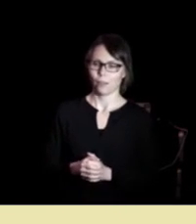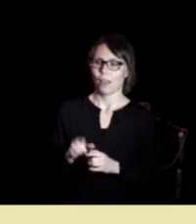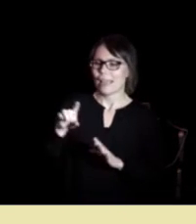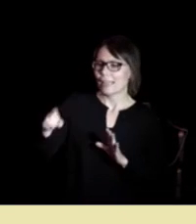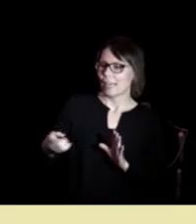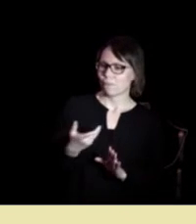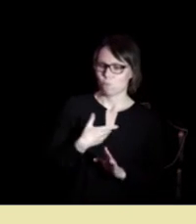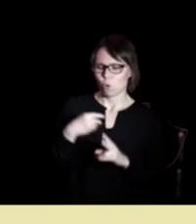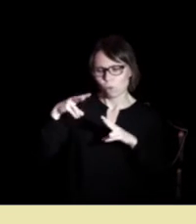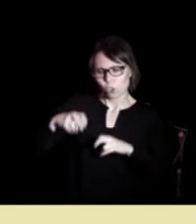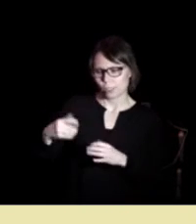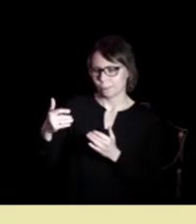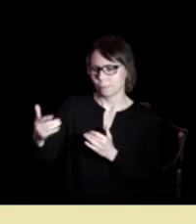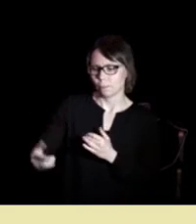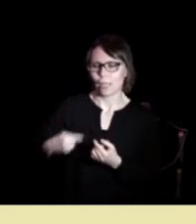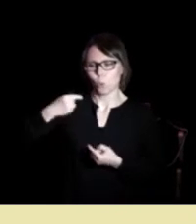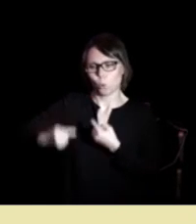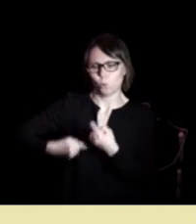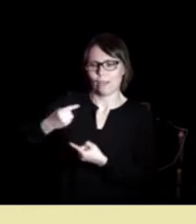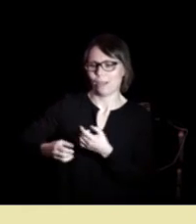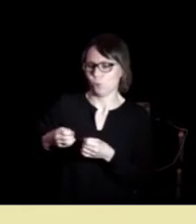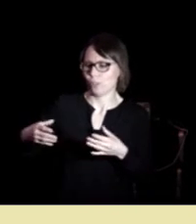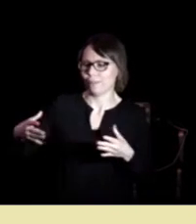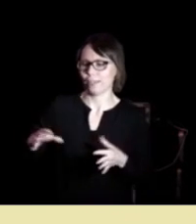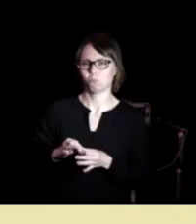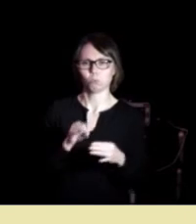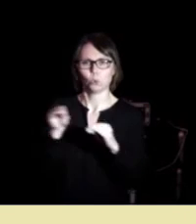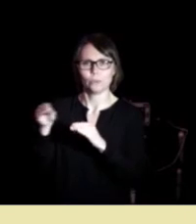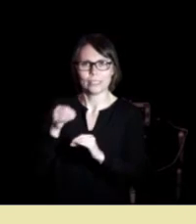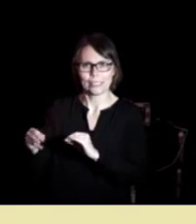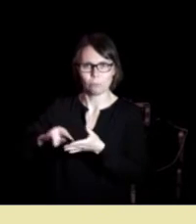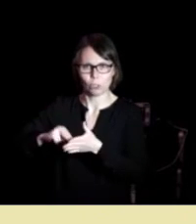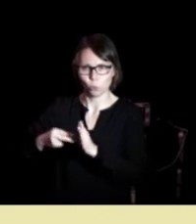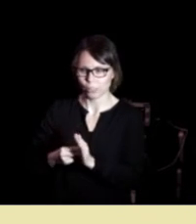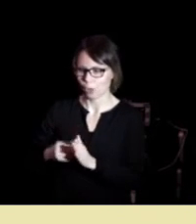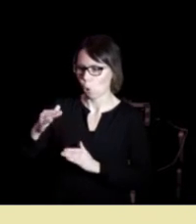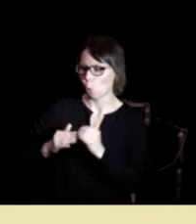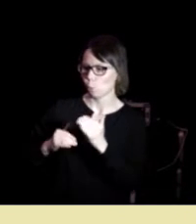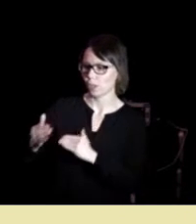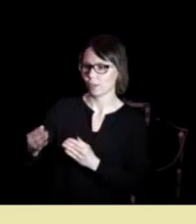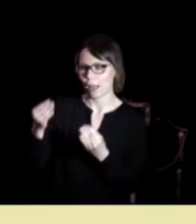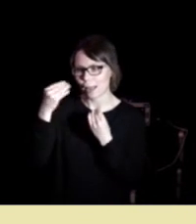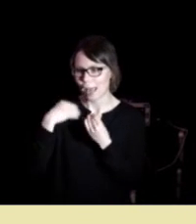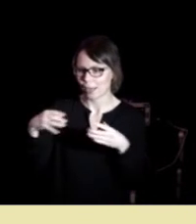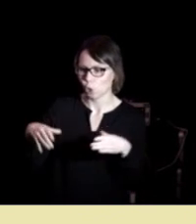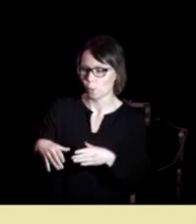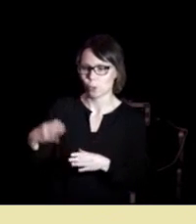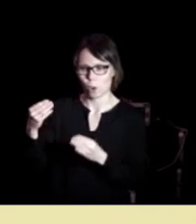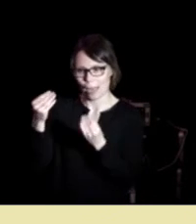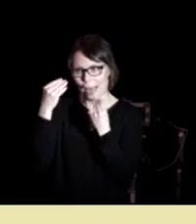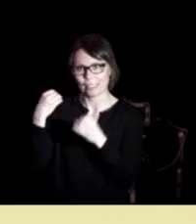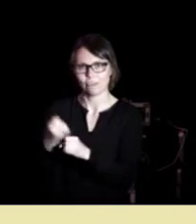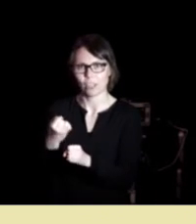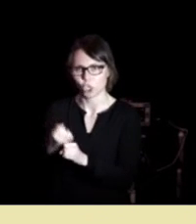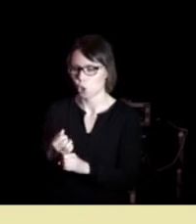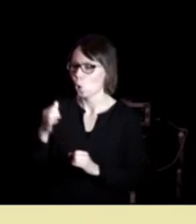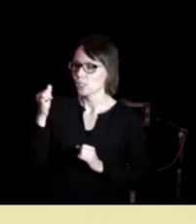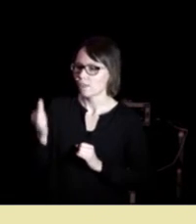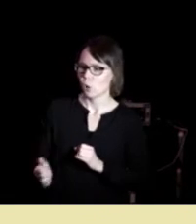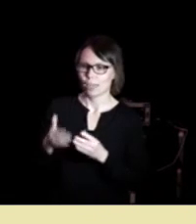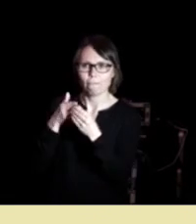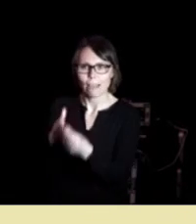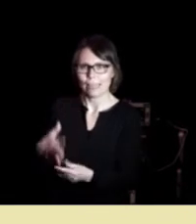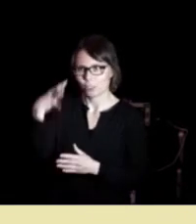omfattende forskning kontinuerlig utvikling av undervisningsmetoder oppbygging av lærekorps og læringsverktøy og selvsagt